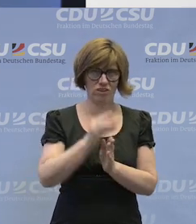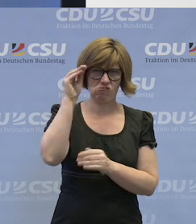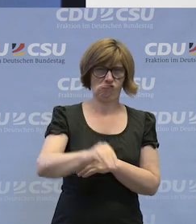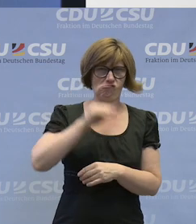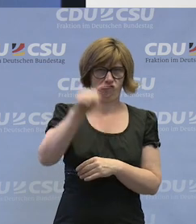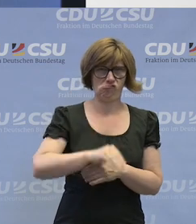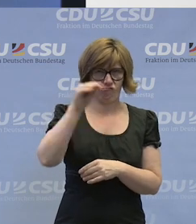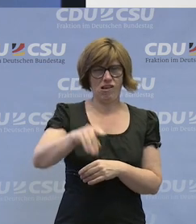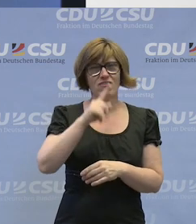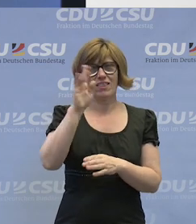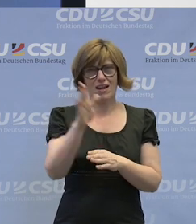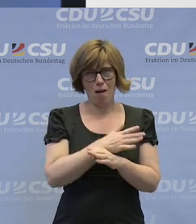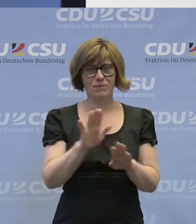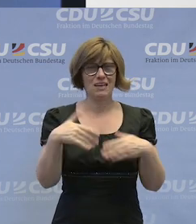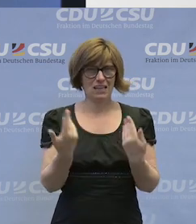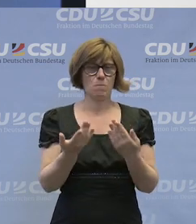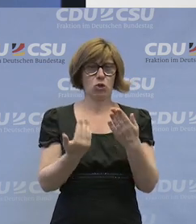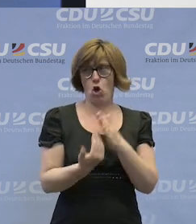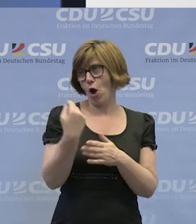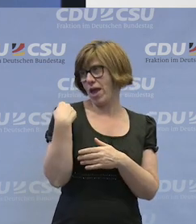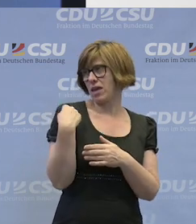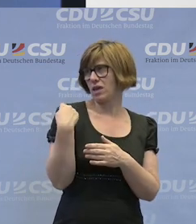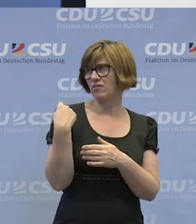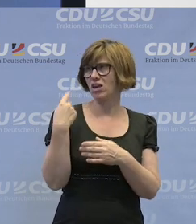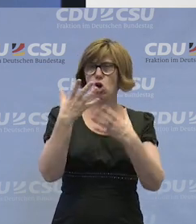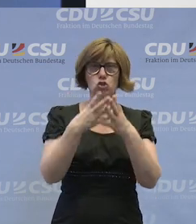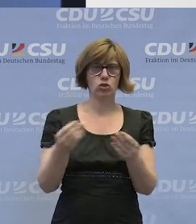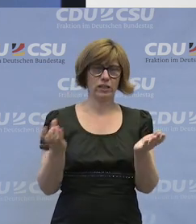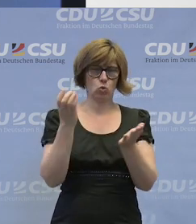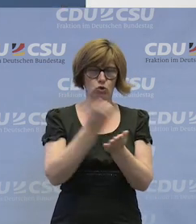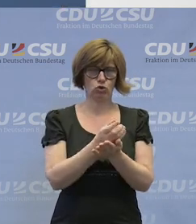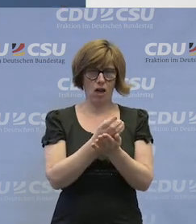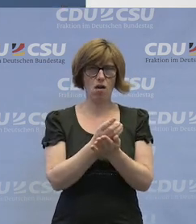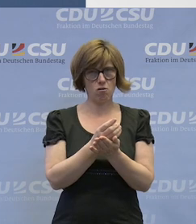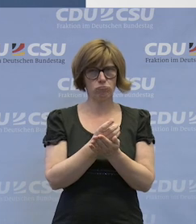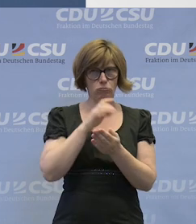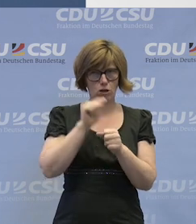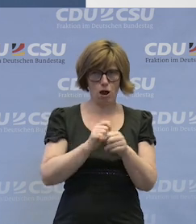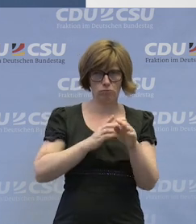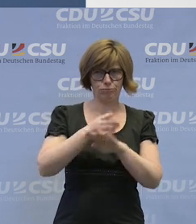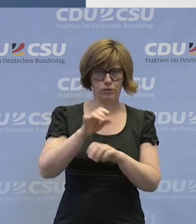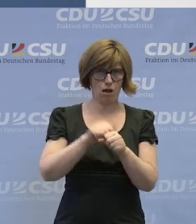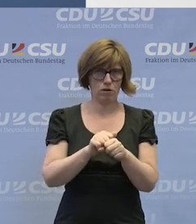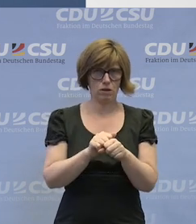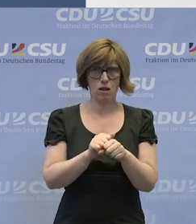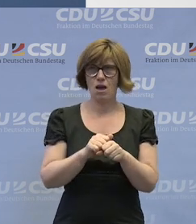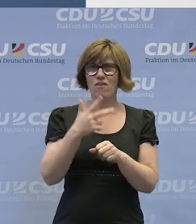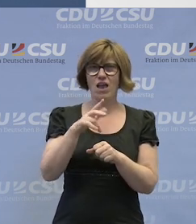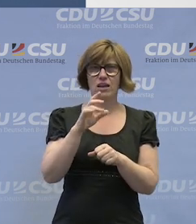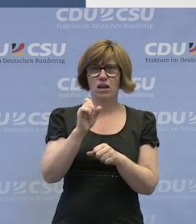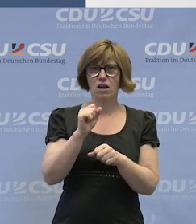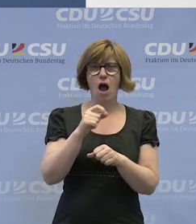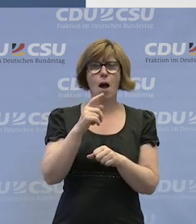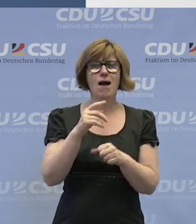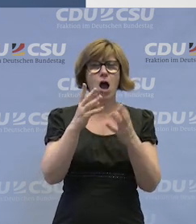sollte der Fall nicht sein, es gibt ja auch noch seit Neurem eine Schlichtungsstelle, die bindend ist. Vielleicht kann der Herr Schmaus noch zu der